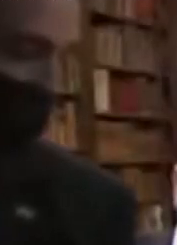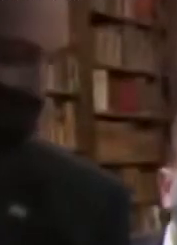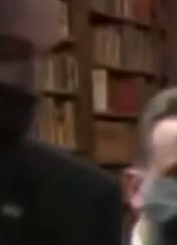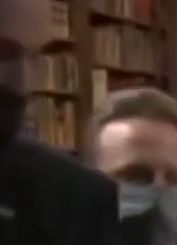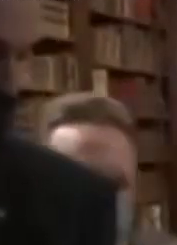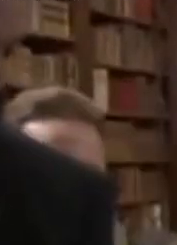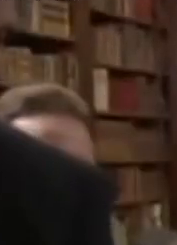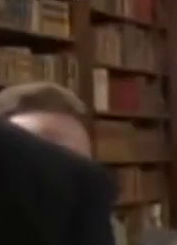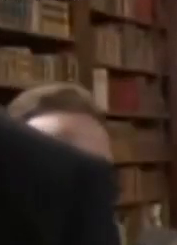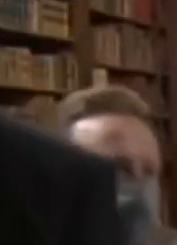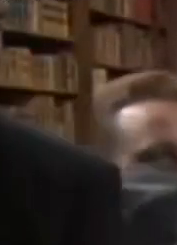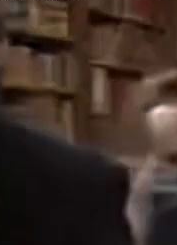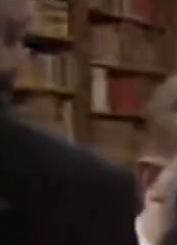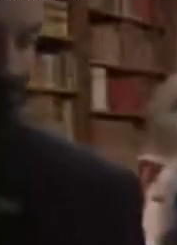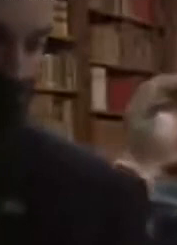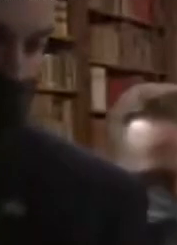zehn Personen.